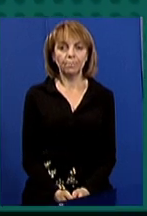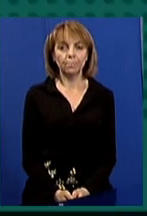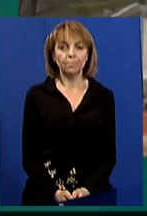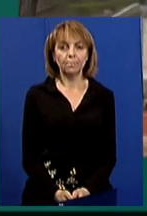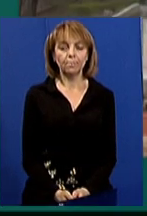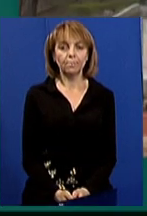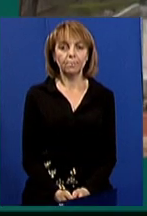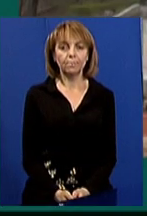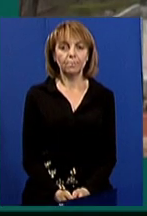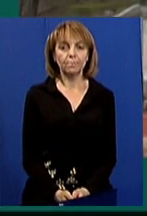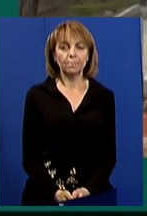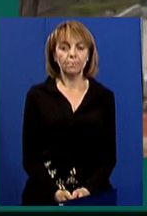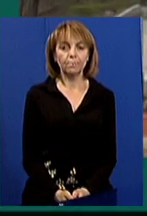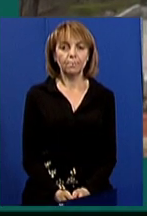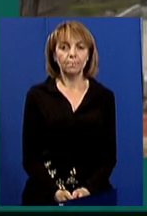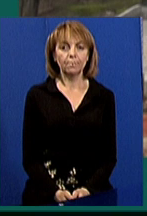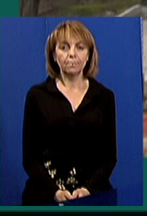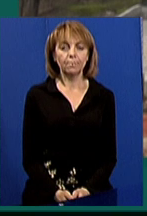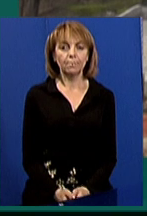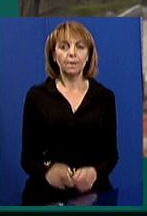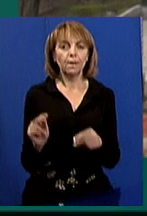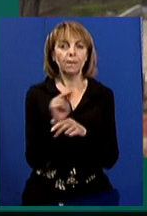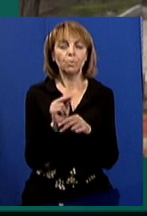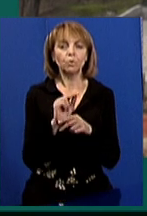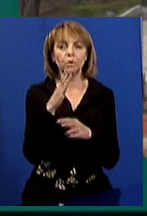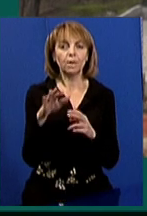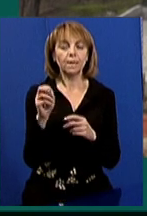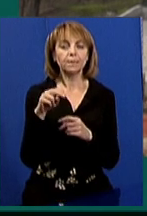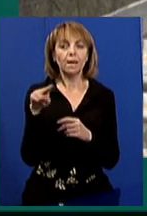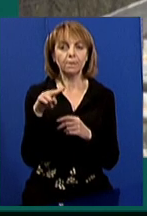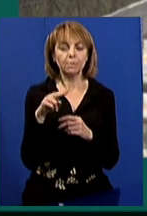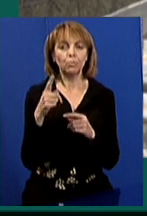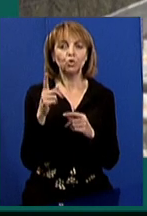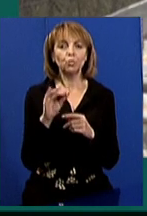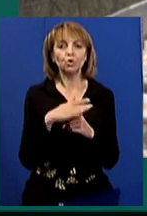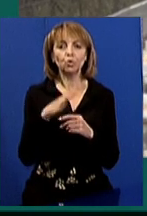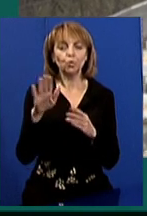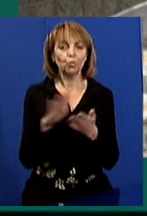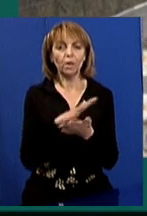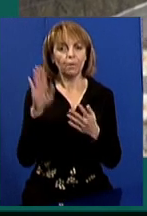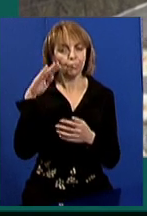Музика Реконструкція каскаду. Чому зі сходів прибрали воду?